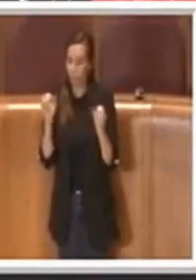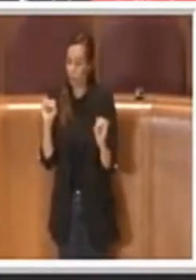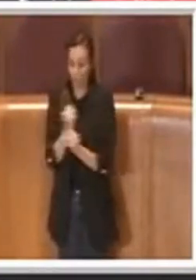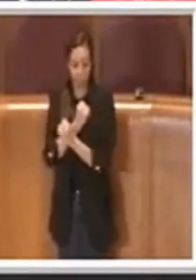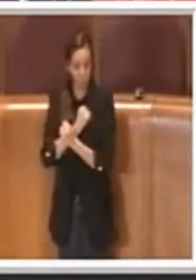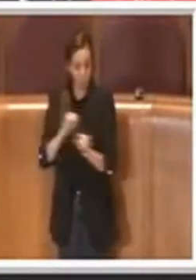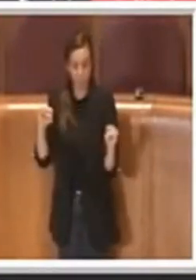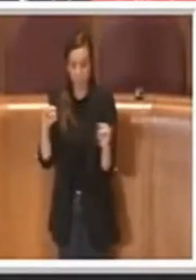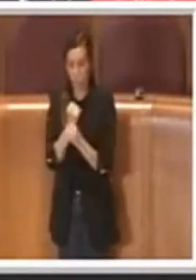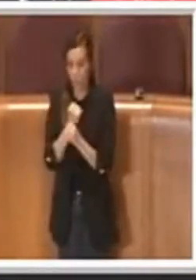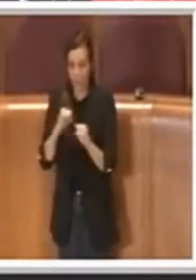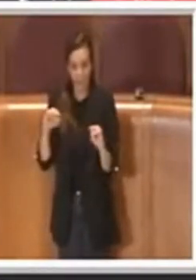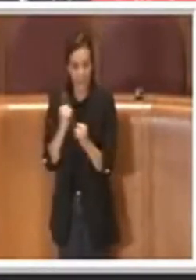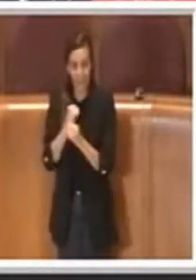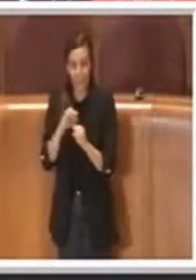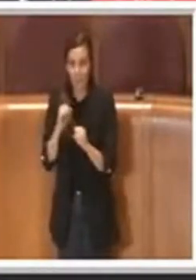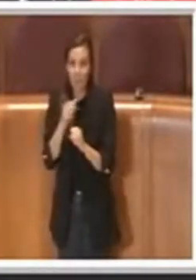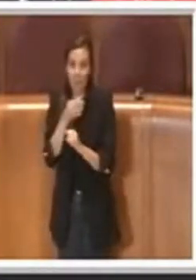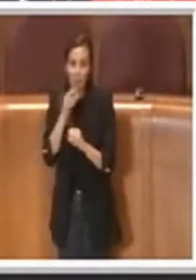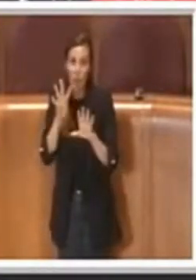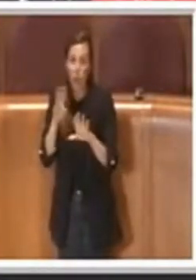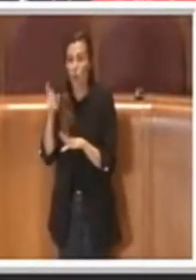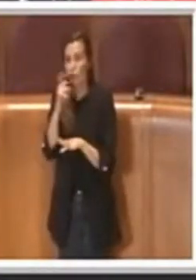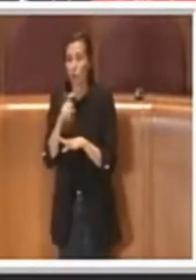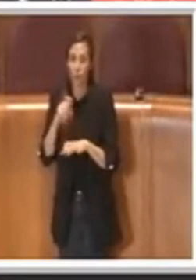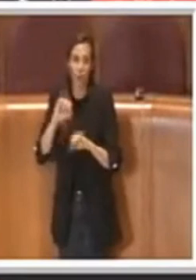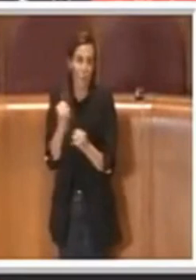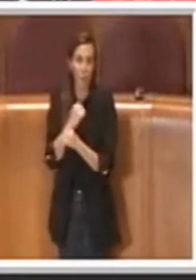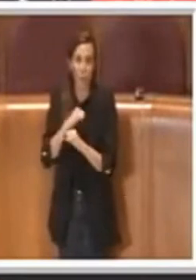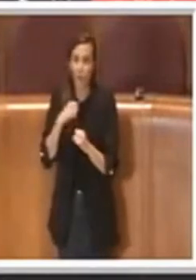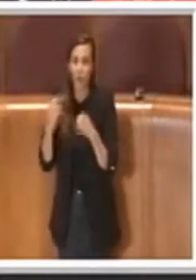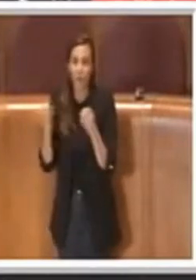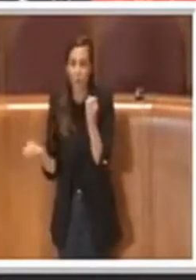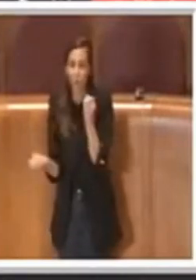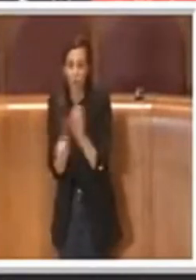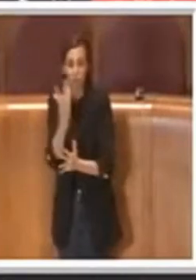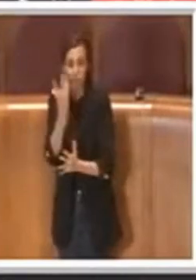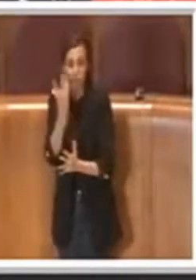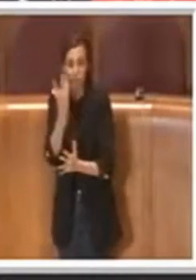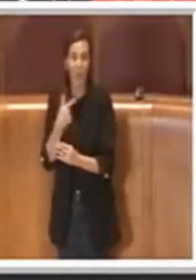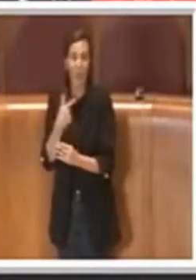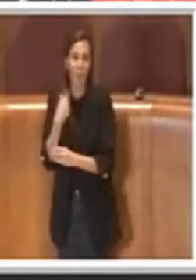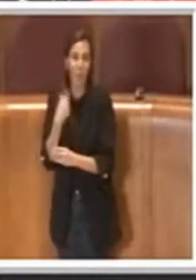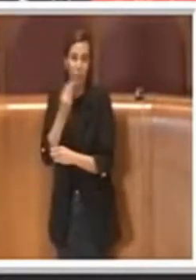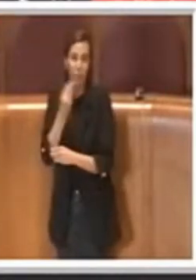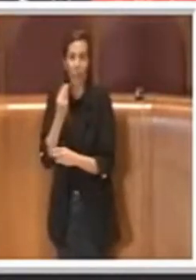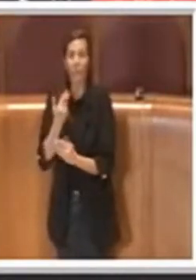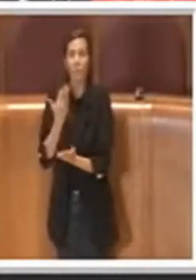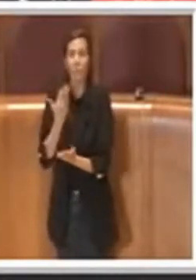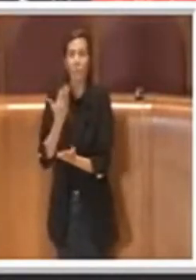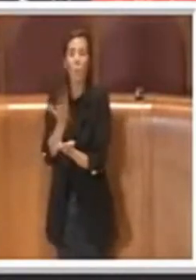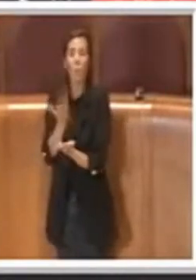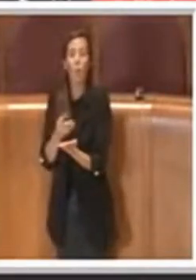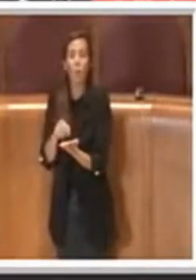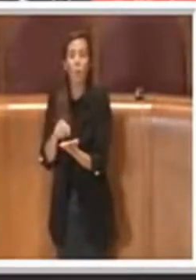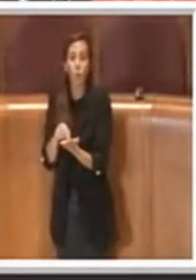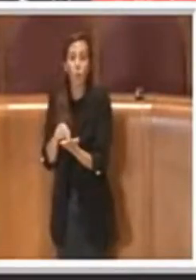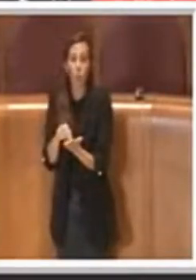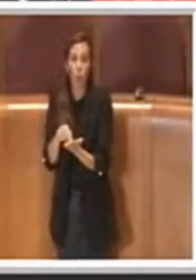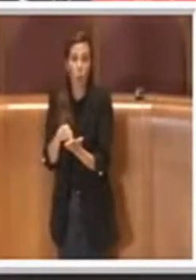impossibile da realizzare, almeno non in nove giorni, pertanto ci si chiede se questa non sia una mozione per poi dire, per poi,